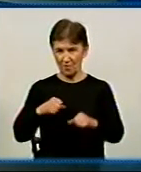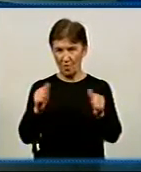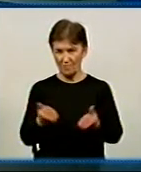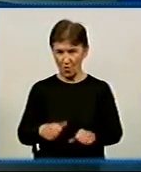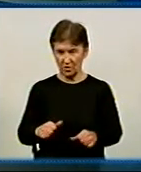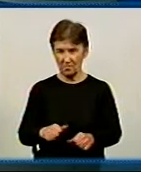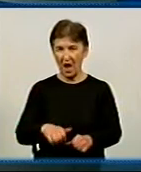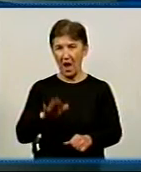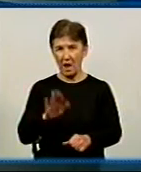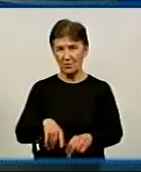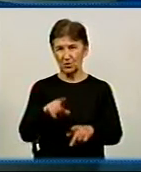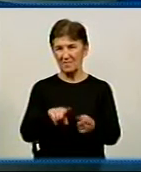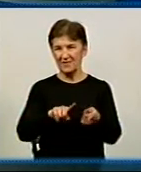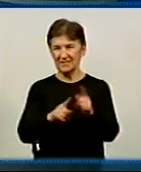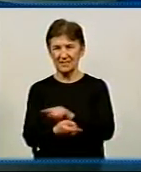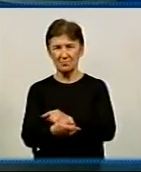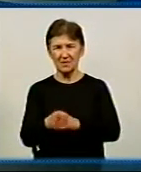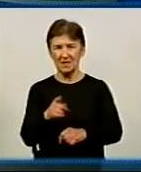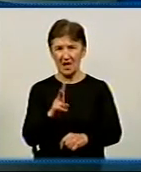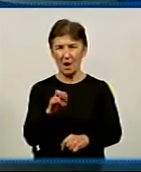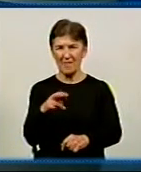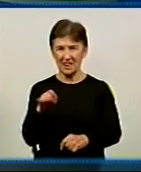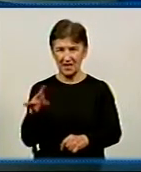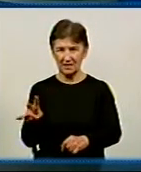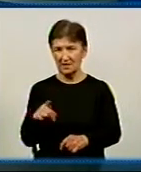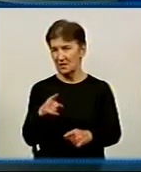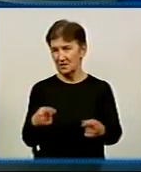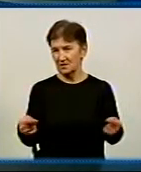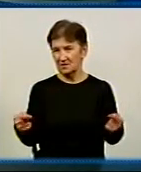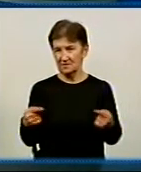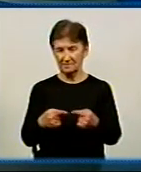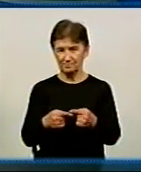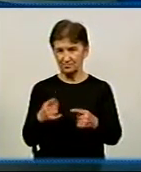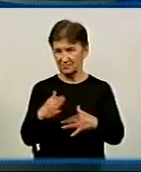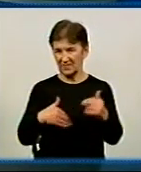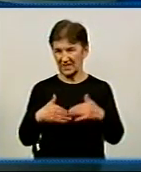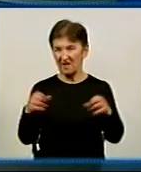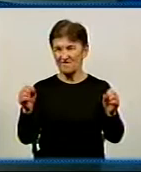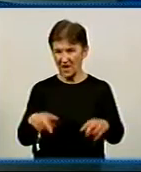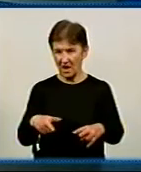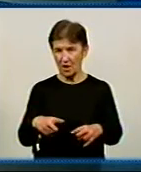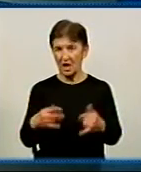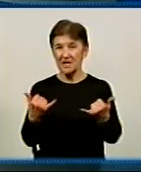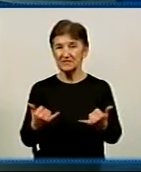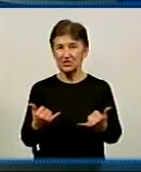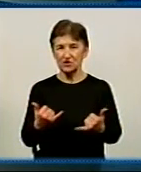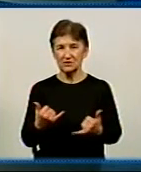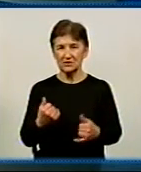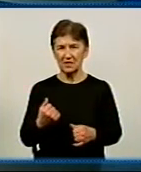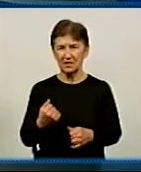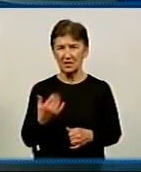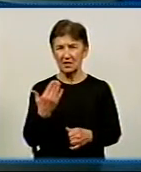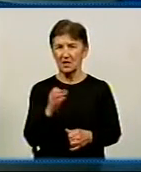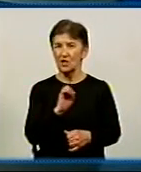потім ви стали капеланом. Тому ви можете говорити абсолютно фахово про те, до кого бійці сьогодні тягнуться. В